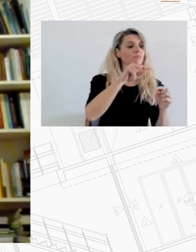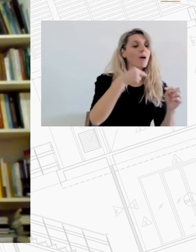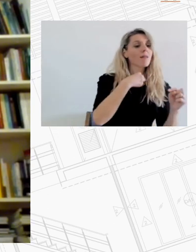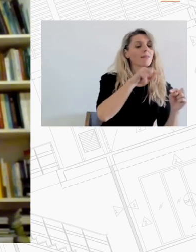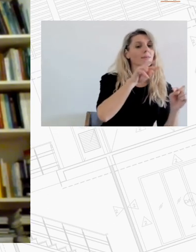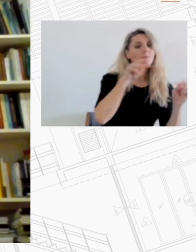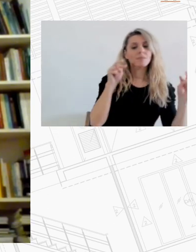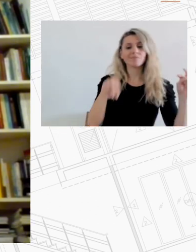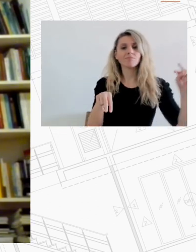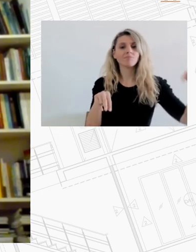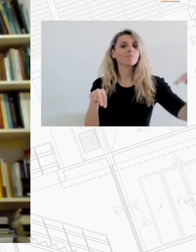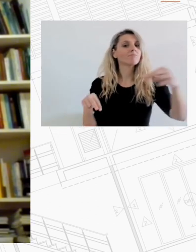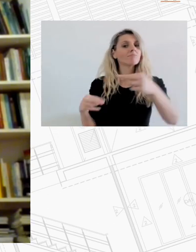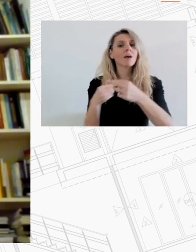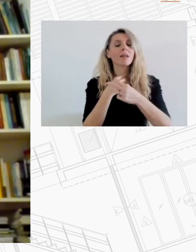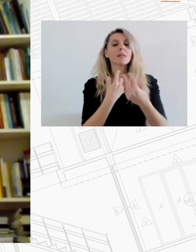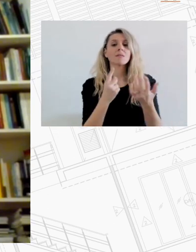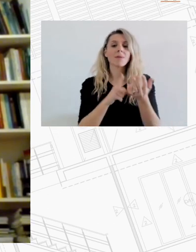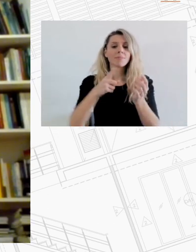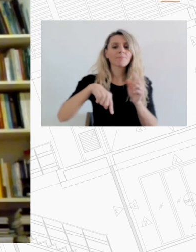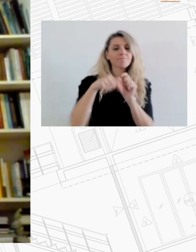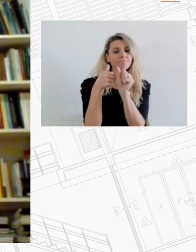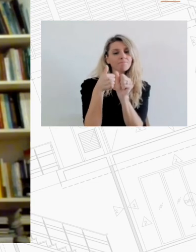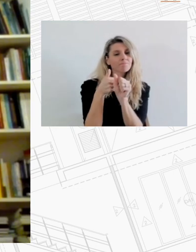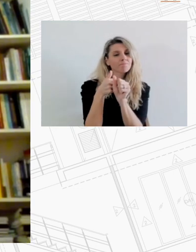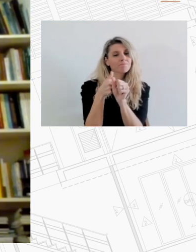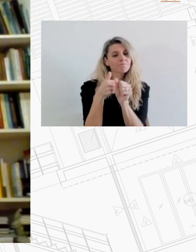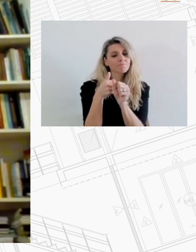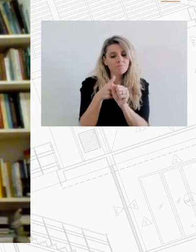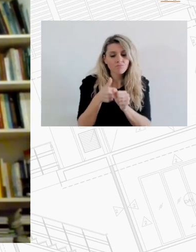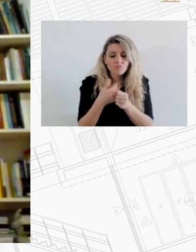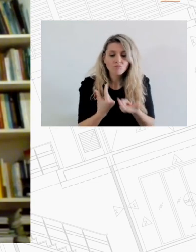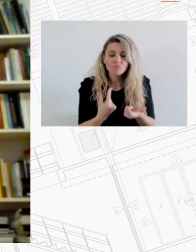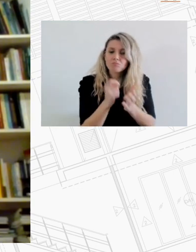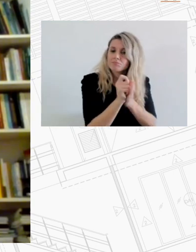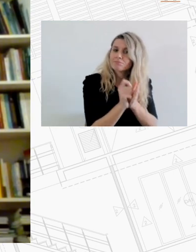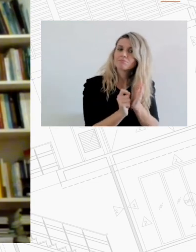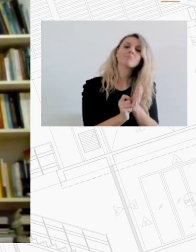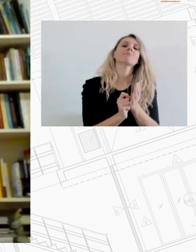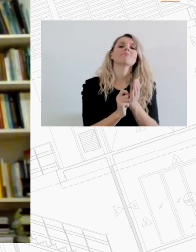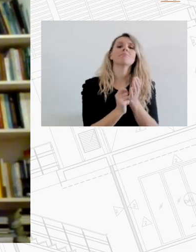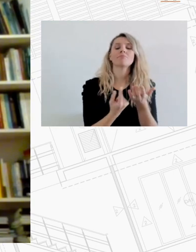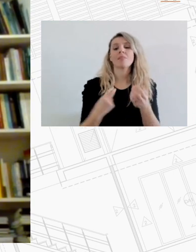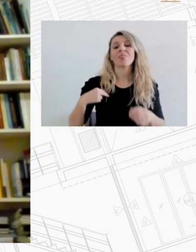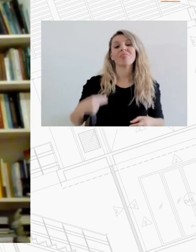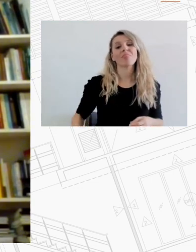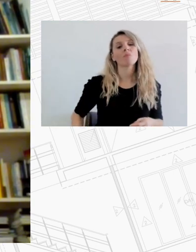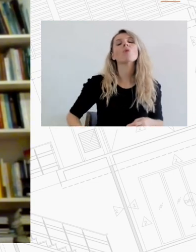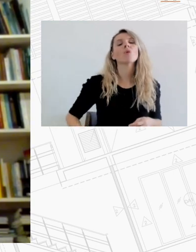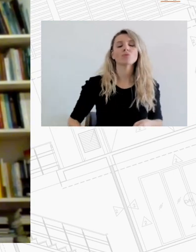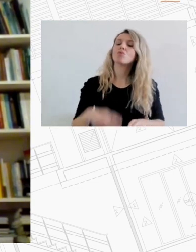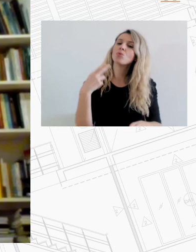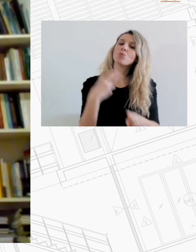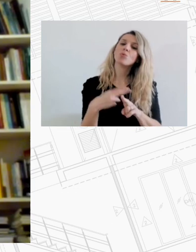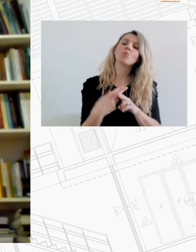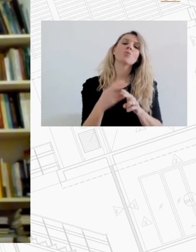να δημιουργήσουν παρατηρητήρια δηλαδή να αναπτύξουν εργαλεία να καταγράψουν δηλαδή οι δήμοι είναι αυτοί που θα μπορέσουν και να